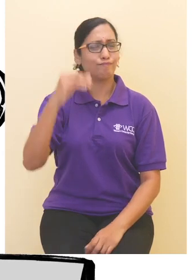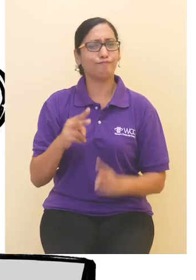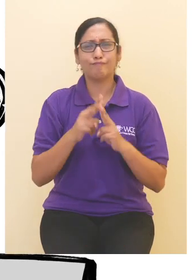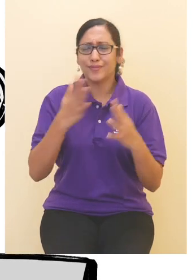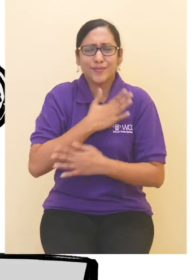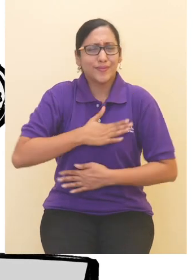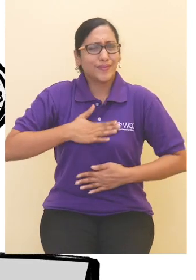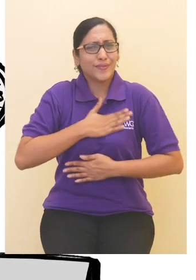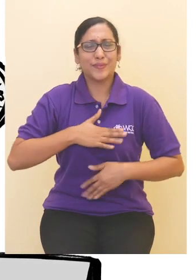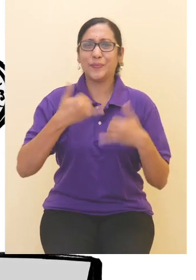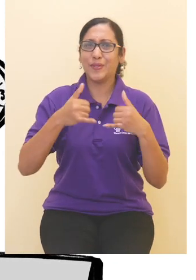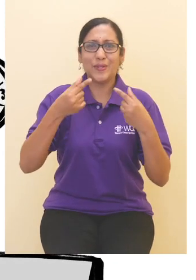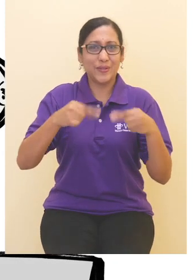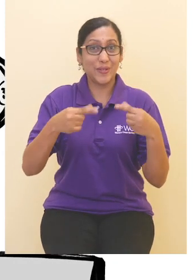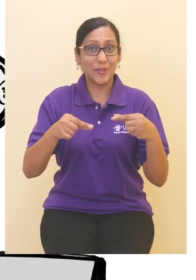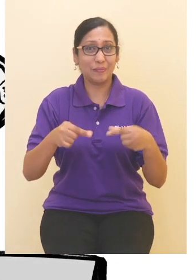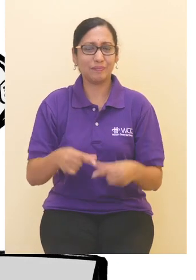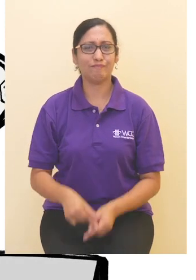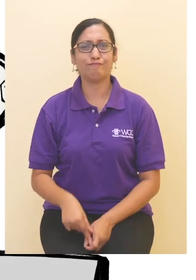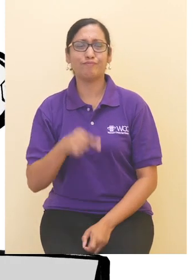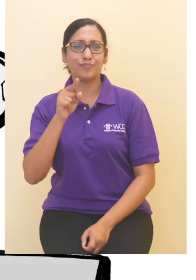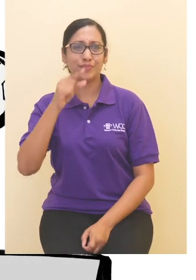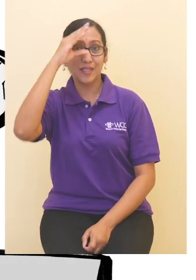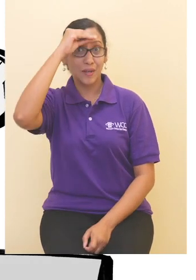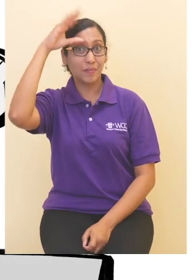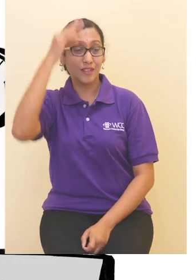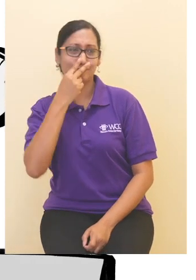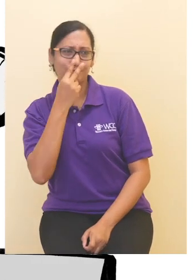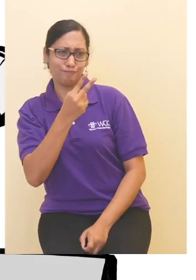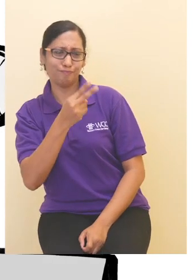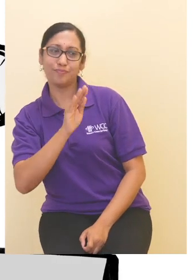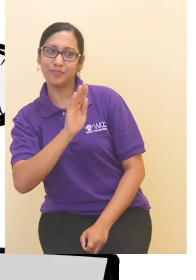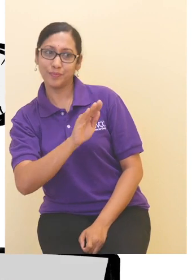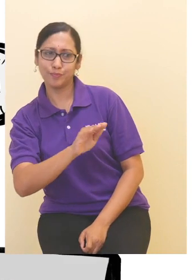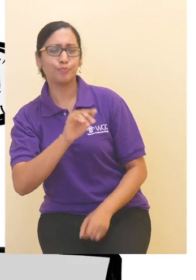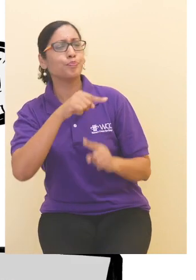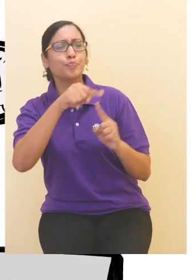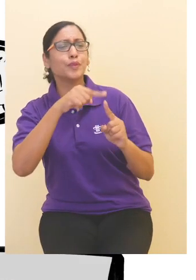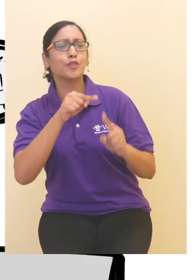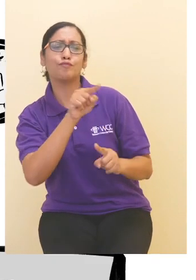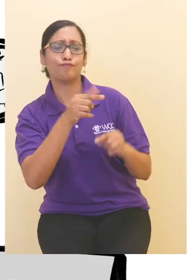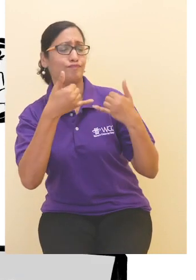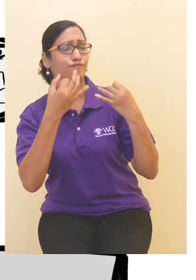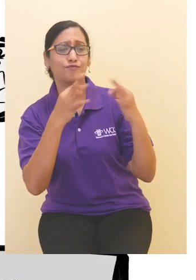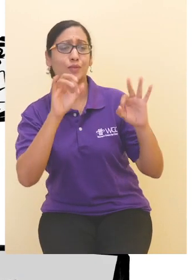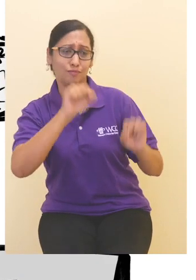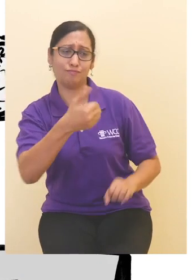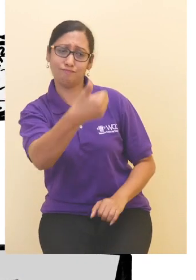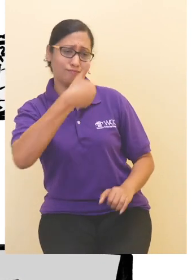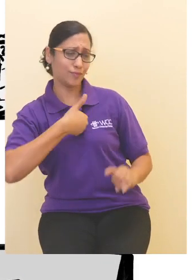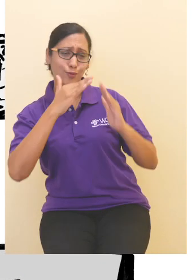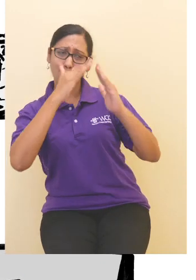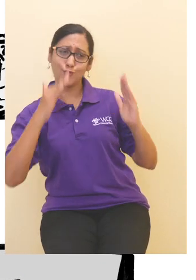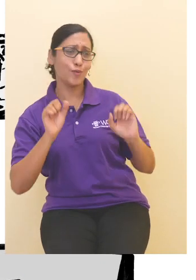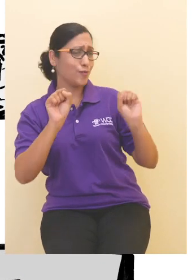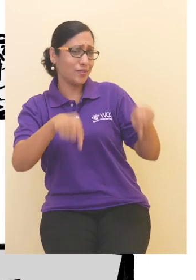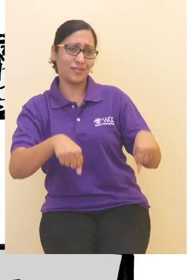Yusri sangat seronok bermain game di dalam bilik Hakim. Hakim memberitahu Yusri yang dia boleh datang